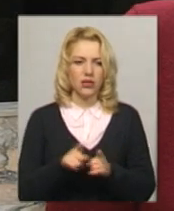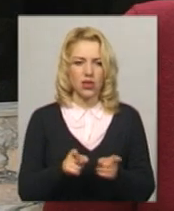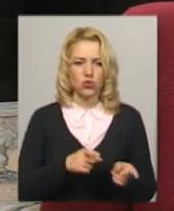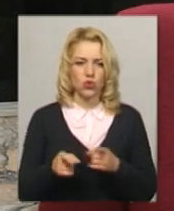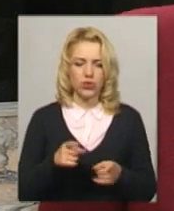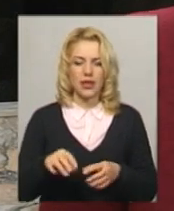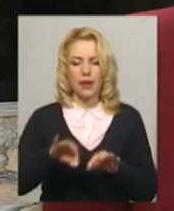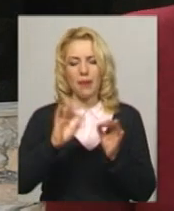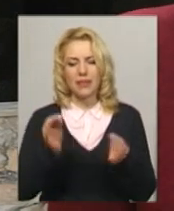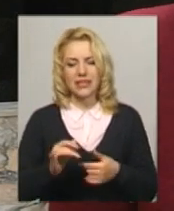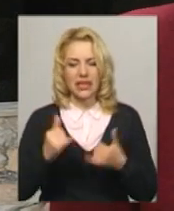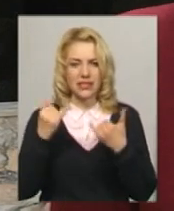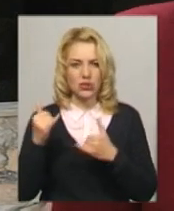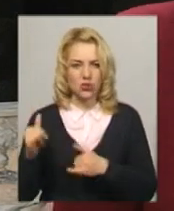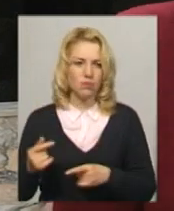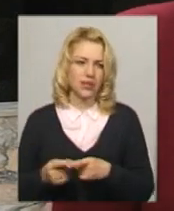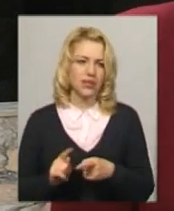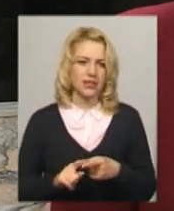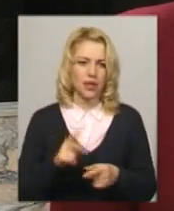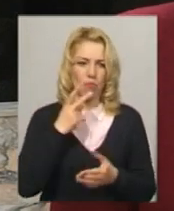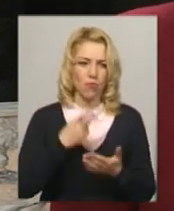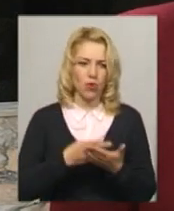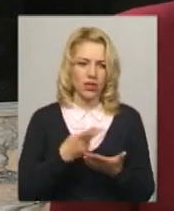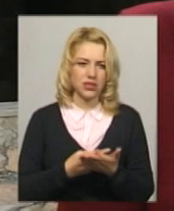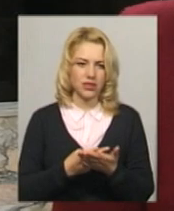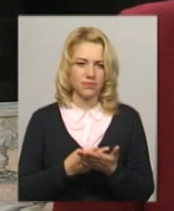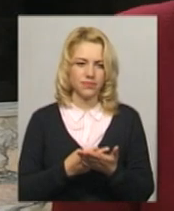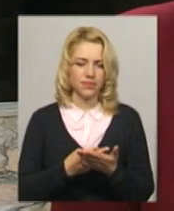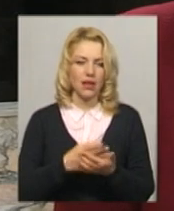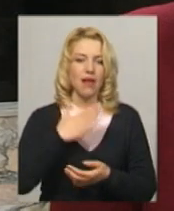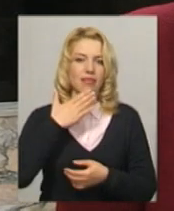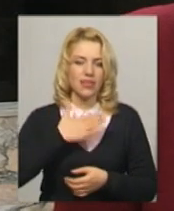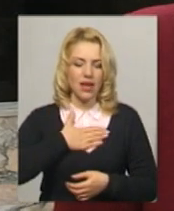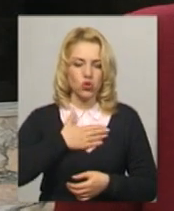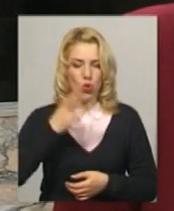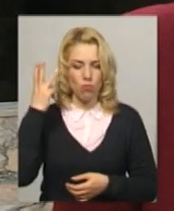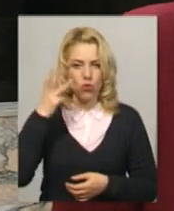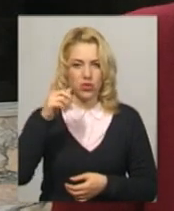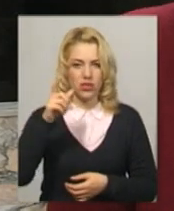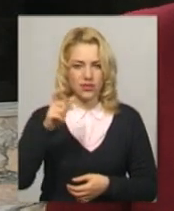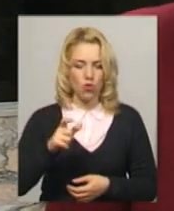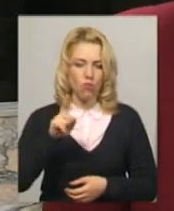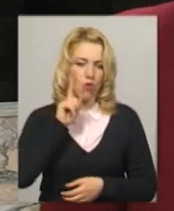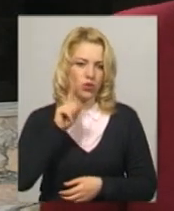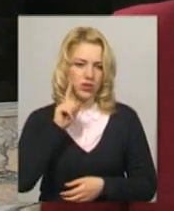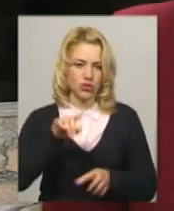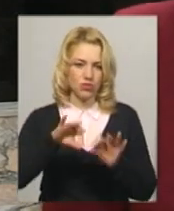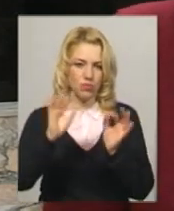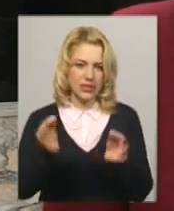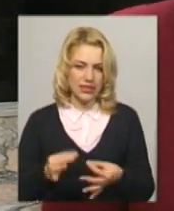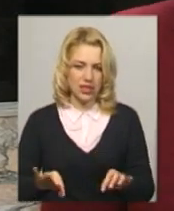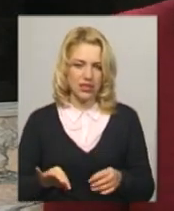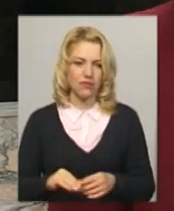мистецькі сюрпризи. Це покази нашого подільського молодіжного мистецтва,